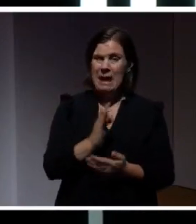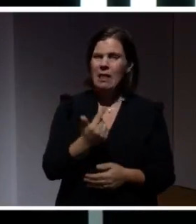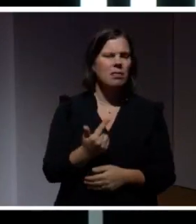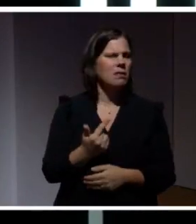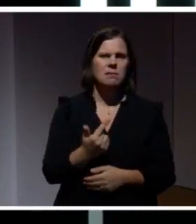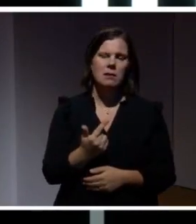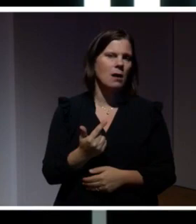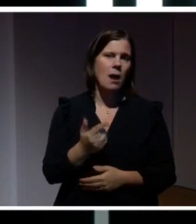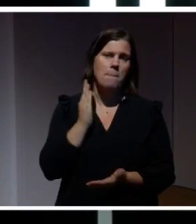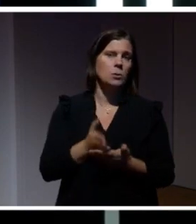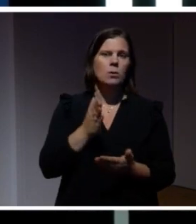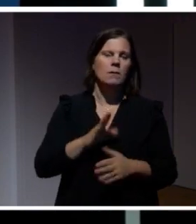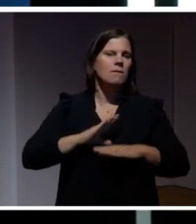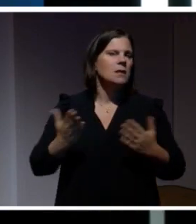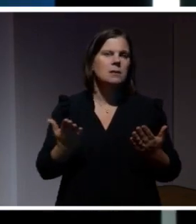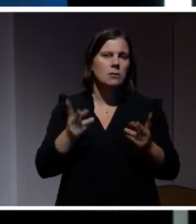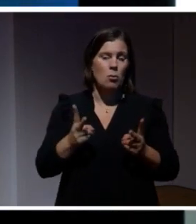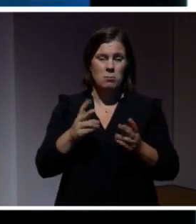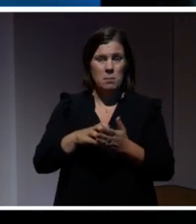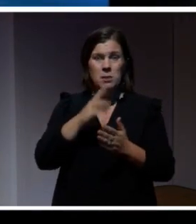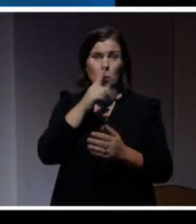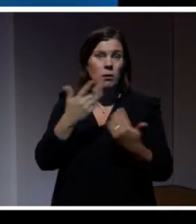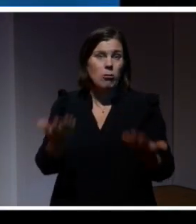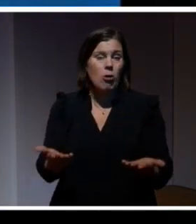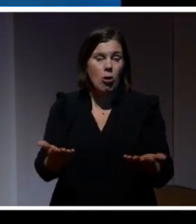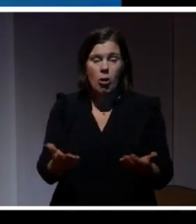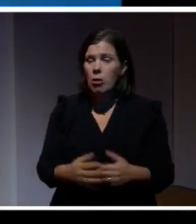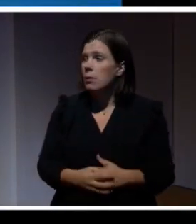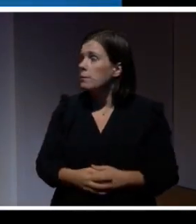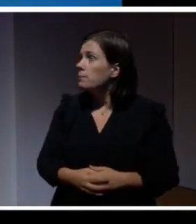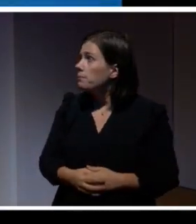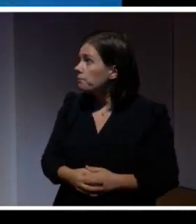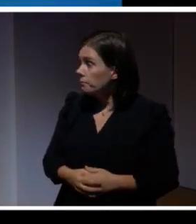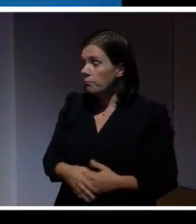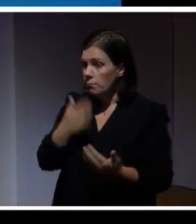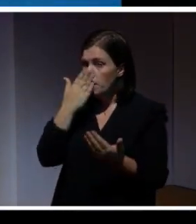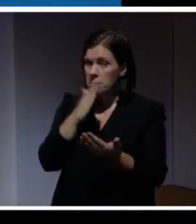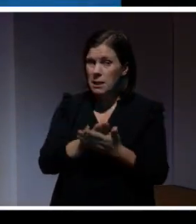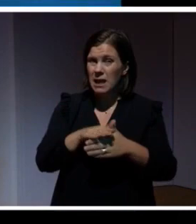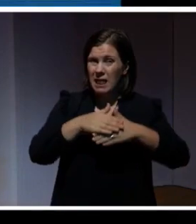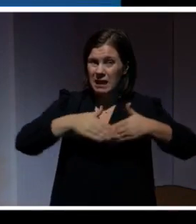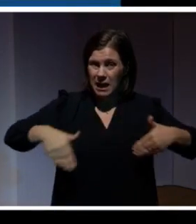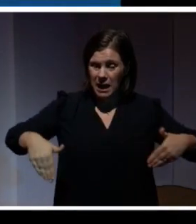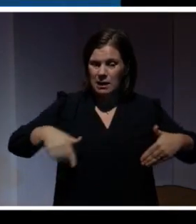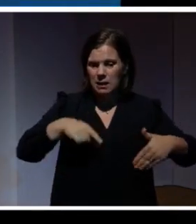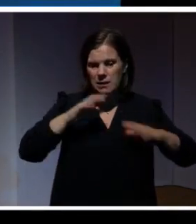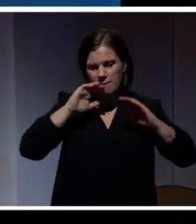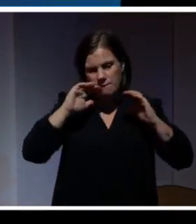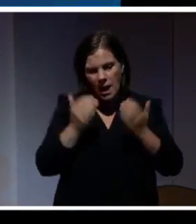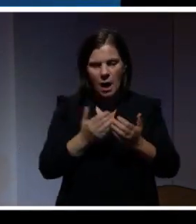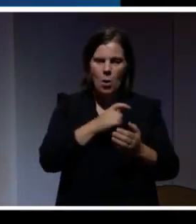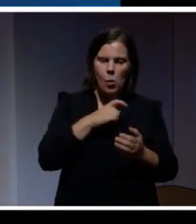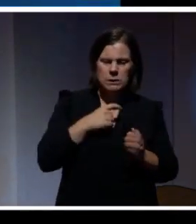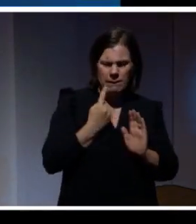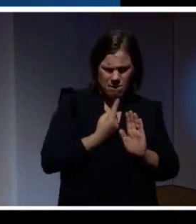funkar inte i ett samhälle som det ser ut idag. Så den här bilden av integritet som att den ska värna oss att i